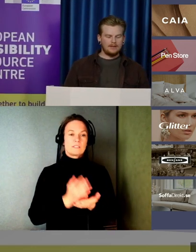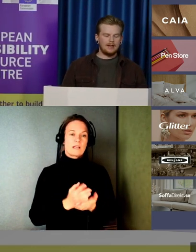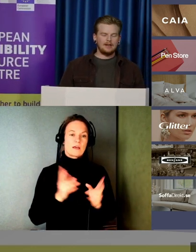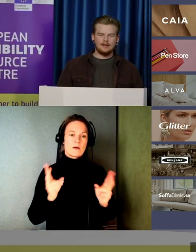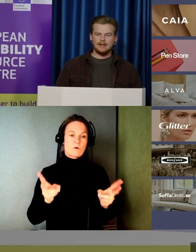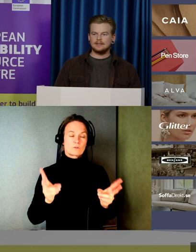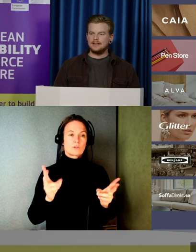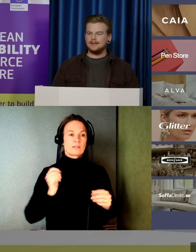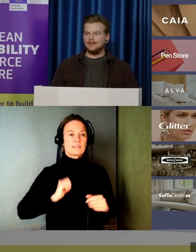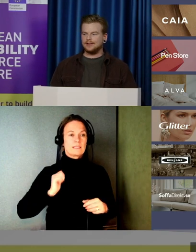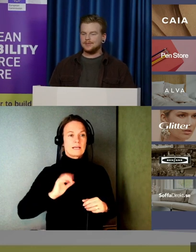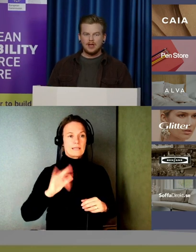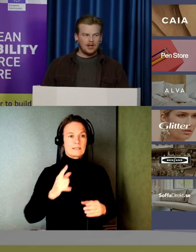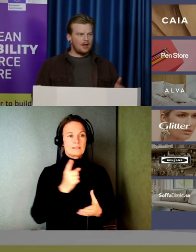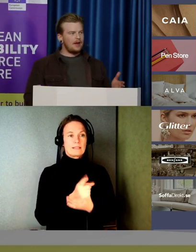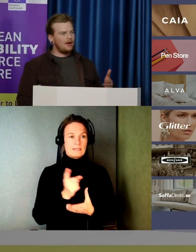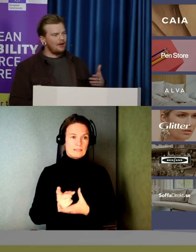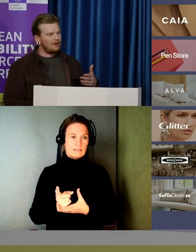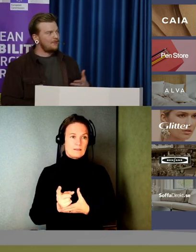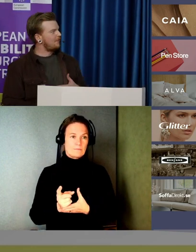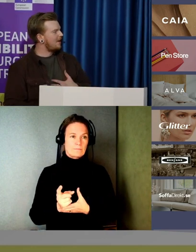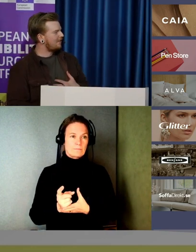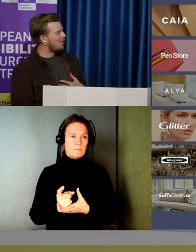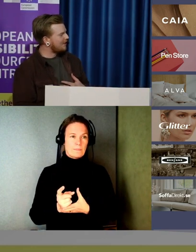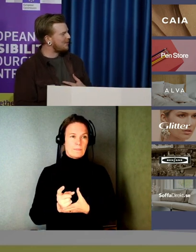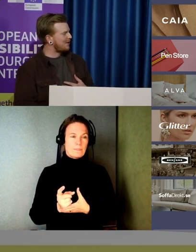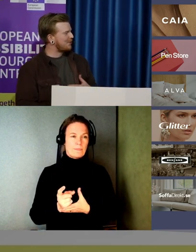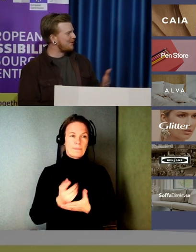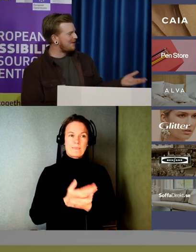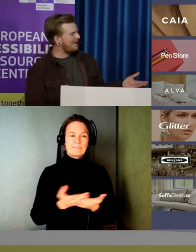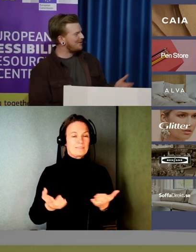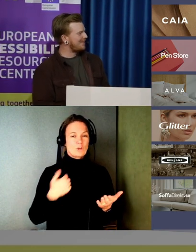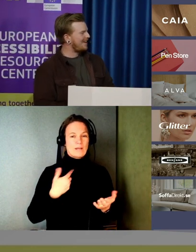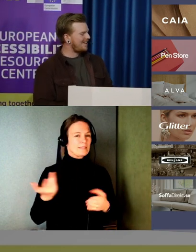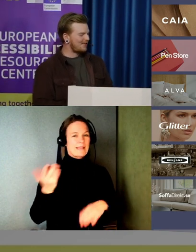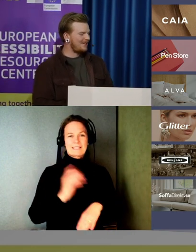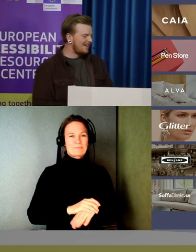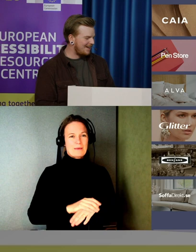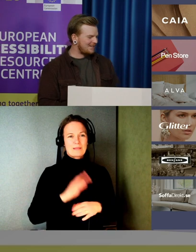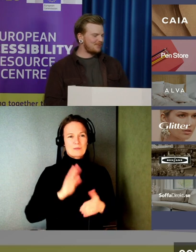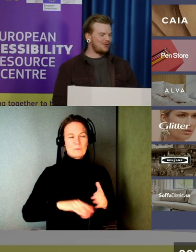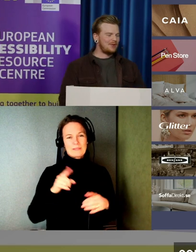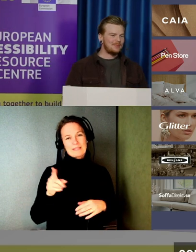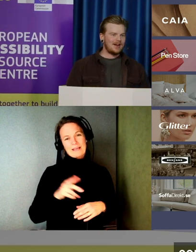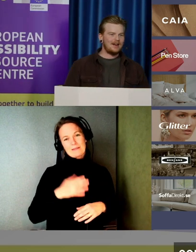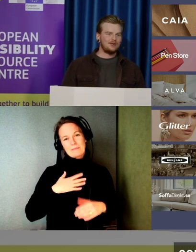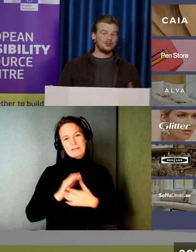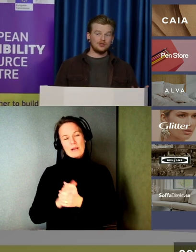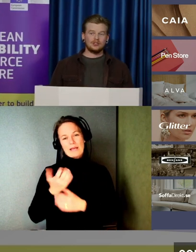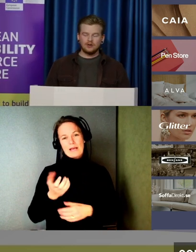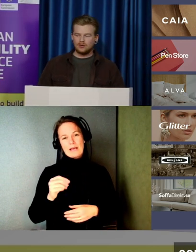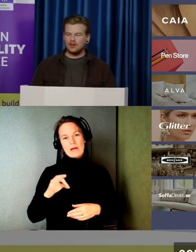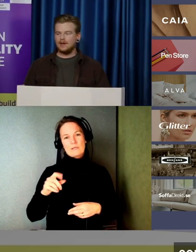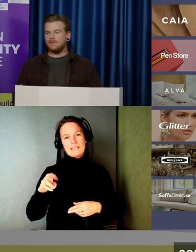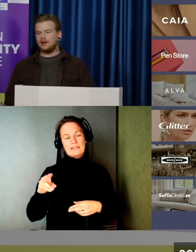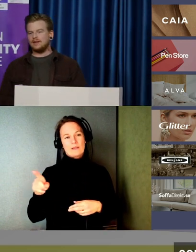tillgänglighetsdirektivet. Det är inte jag experten på, utan det är Caroline som har jobbat med det här hos